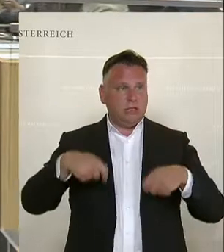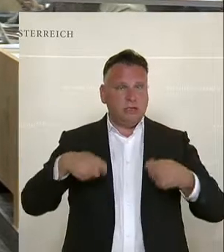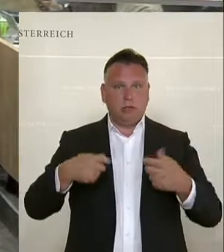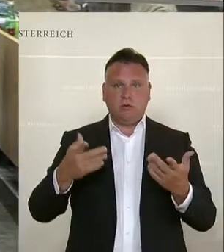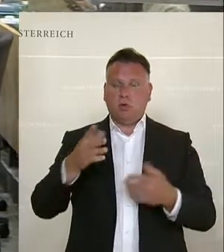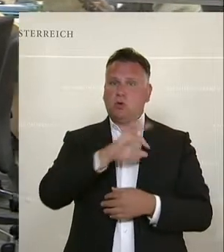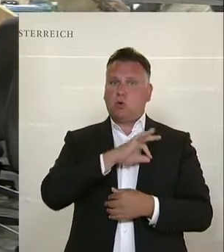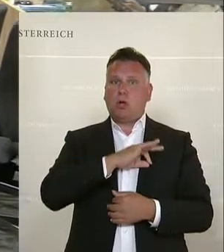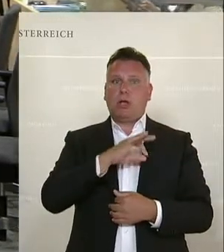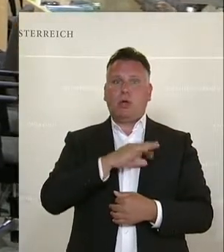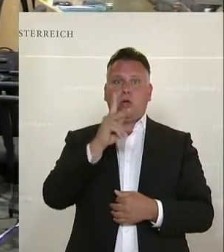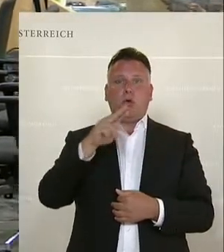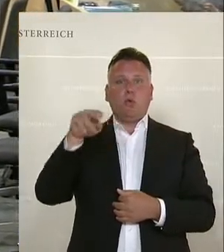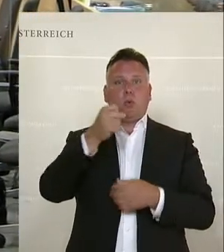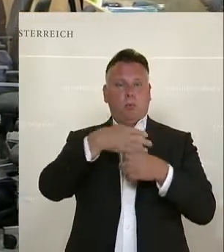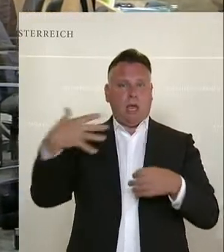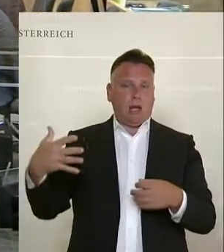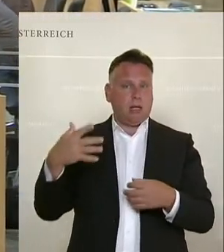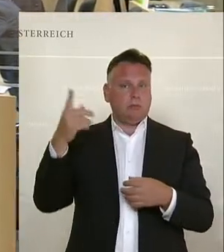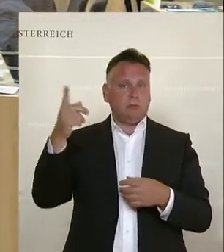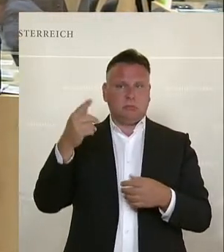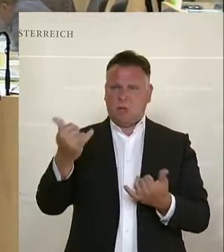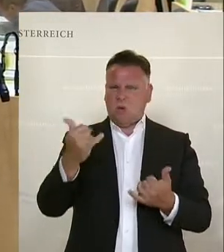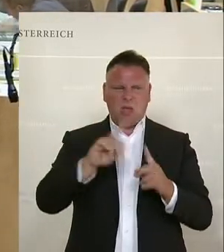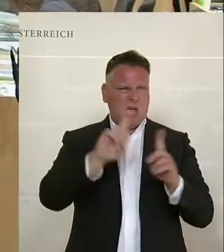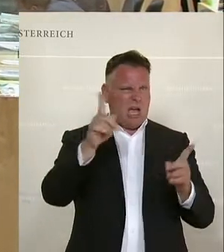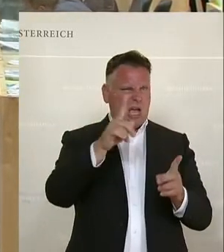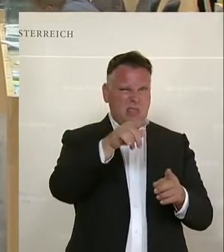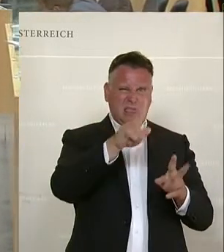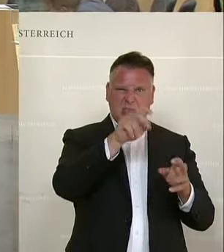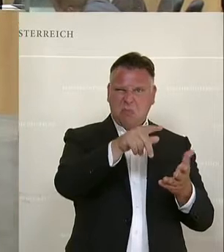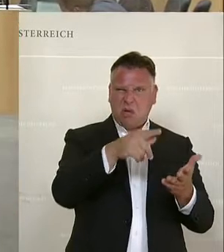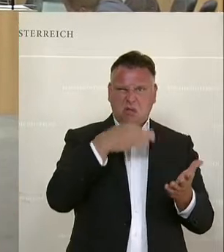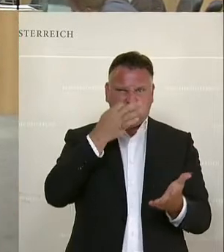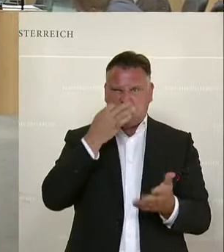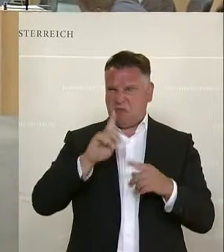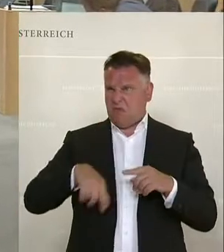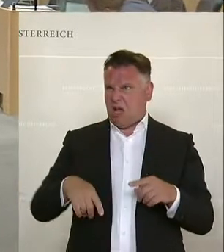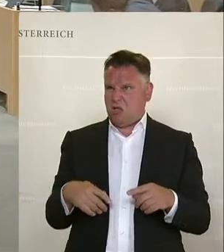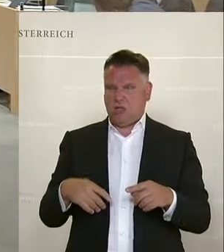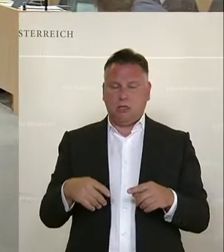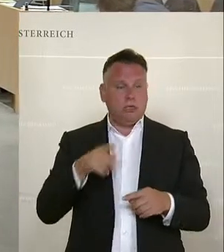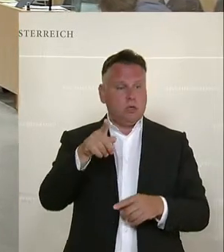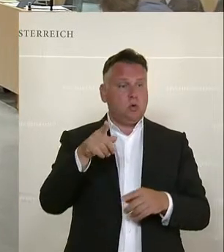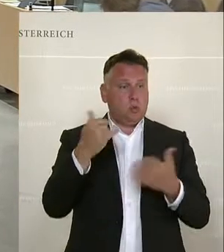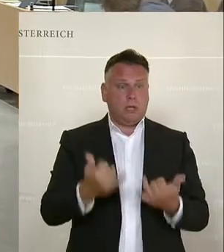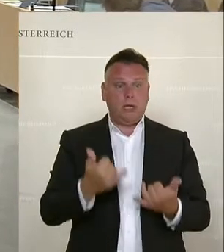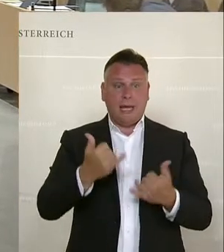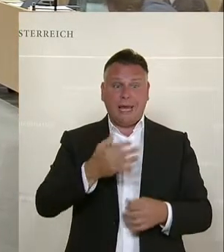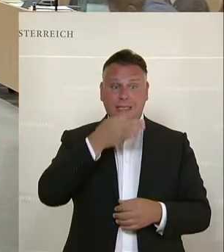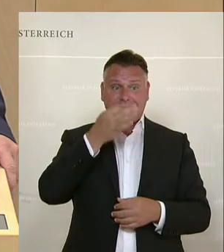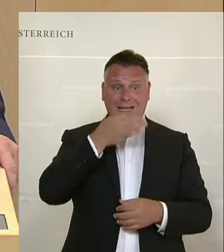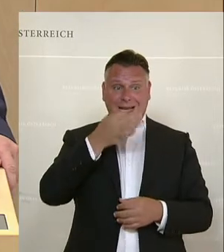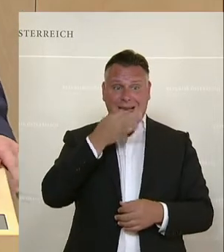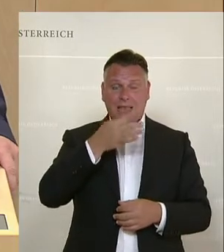Jetzt am Wort Christian Drobitz, SPÖ. ...kommt oder zum Falschen gesprochen. Jedenfalls, dass Sie jetzt gesagt haben, das stimmt sicher nicht